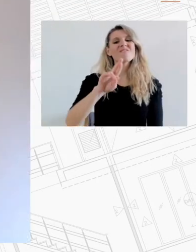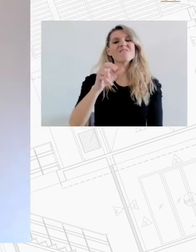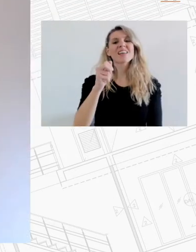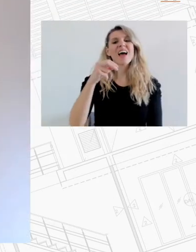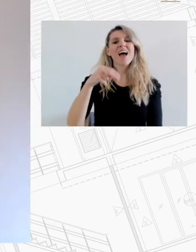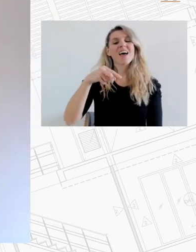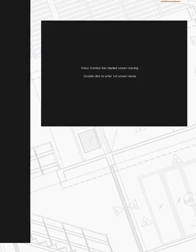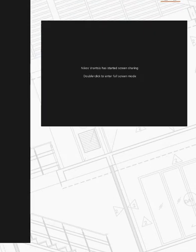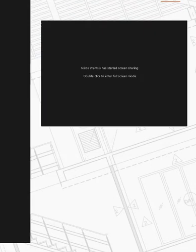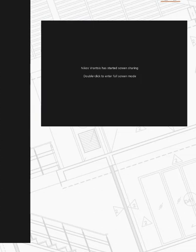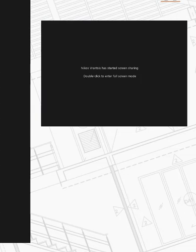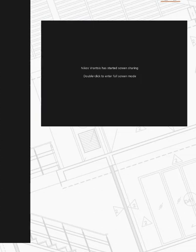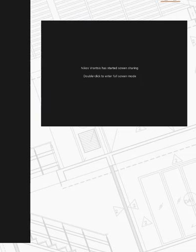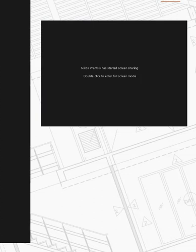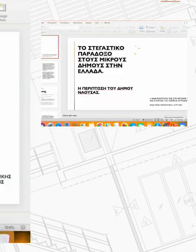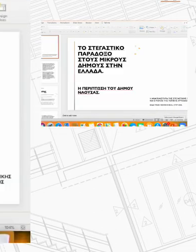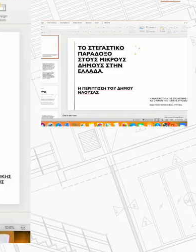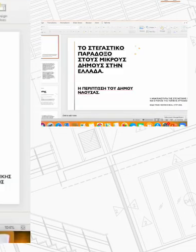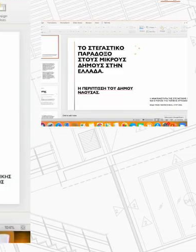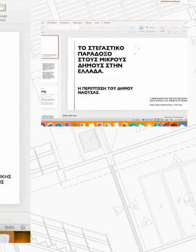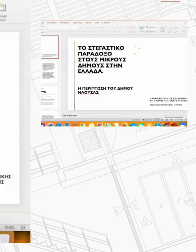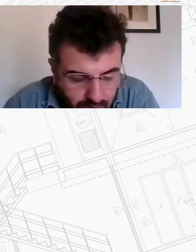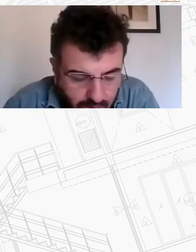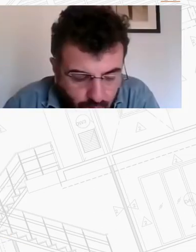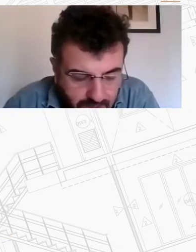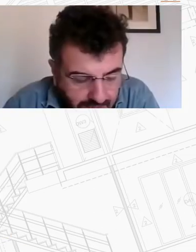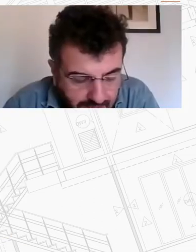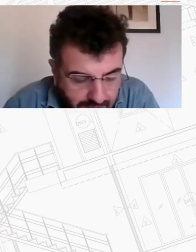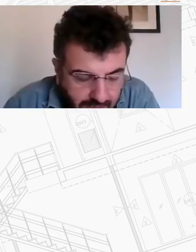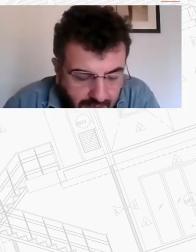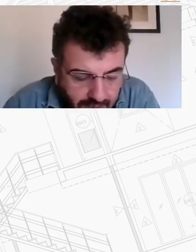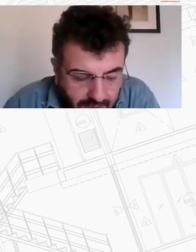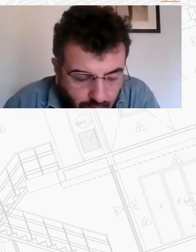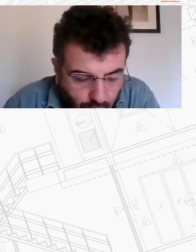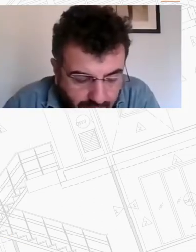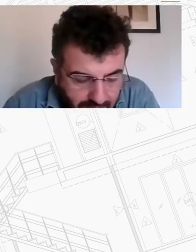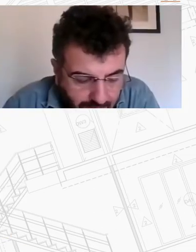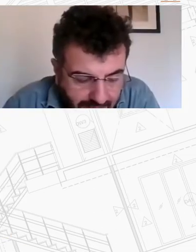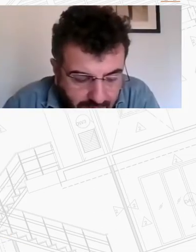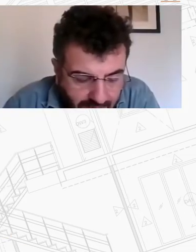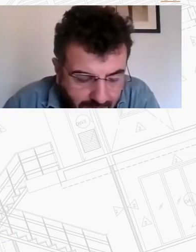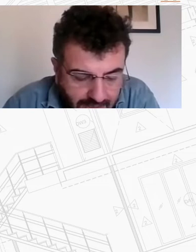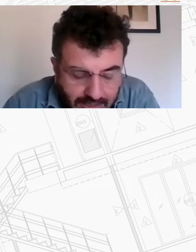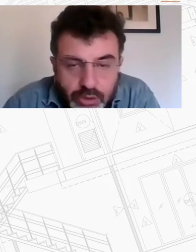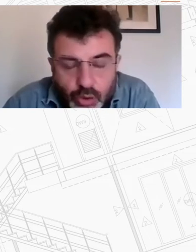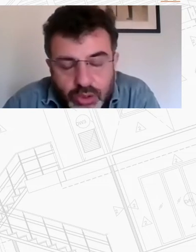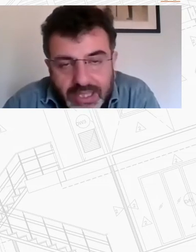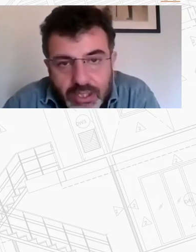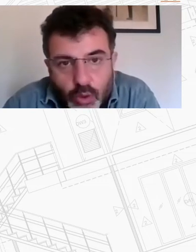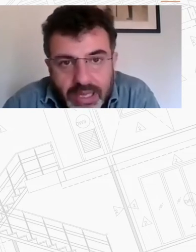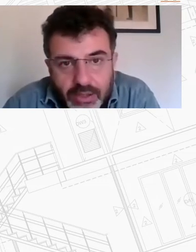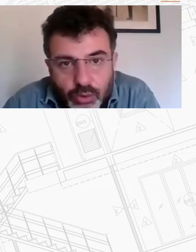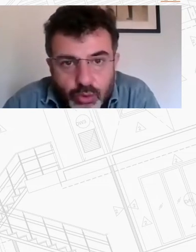διδάκτορα στο Γεωγραφία στο Ινστιτούτο για τη Στέγαση στο Πανεπιστήμιο της Ψάλα Ο κύριος Βράντση θα μιλήσει με θέμα το